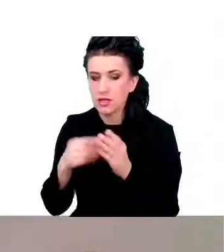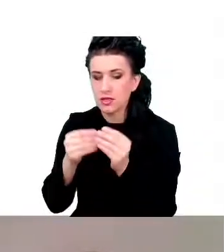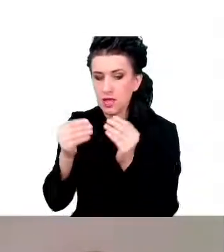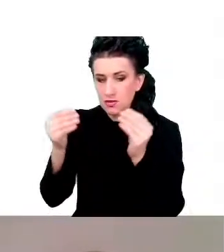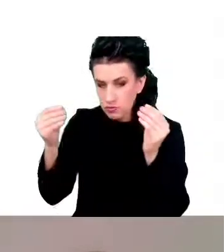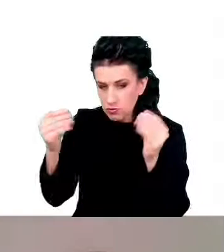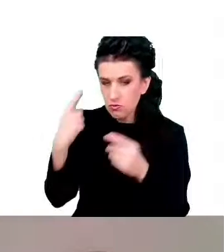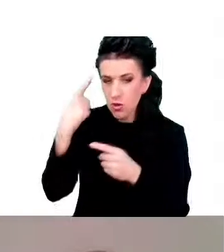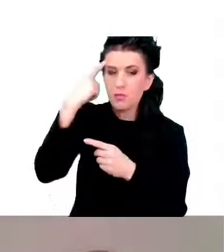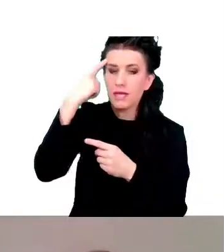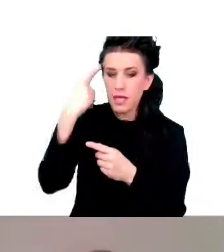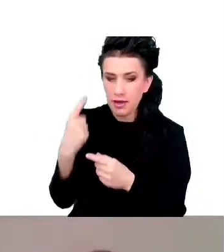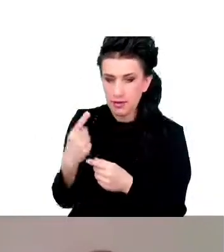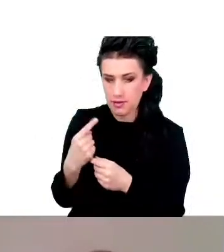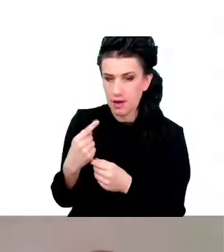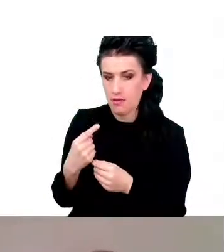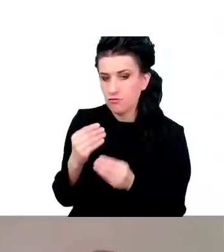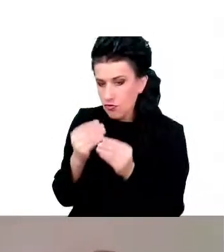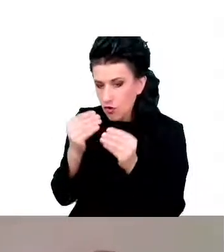znaczy na tym zdjęciu,